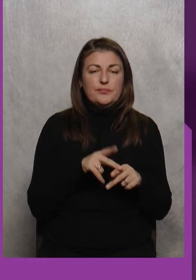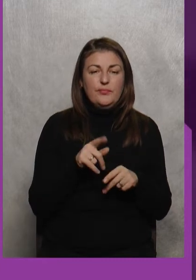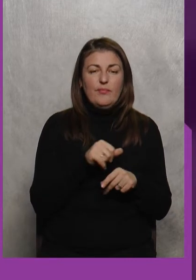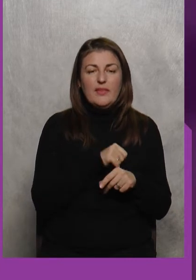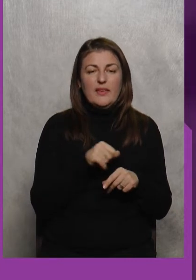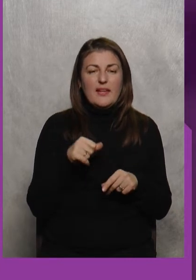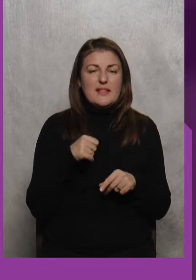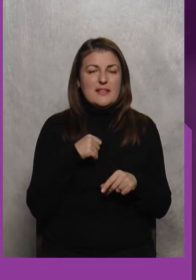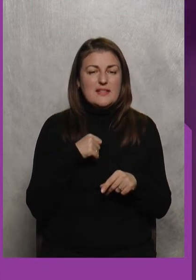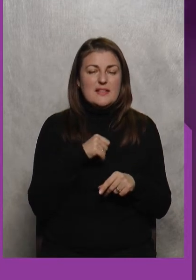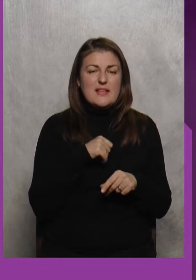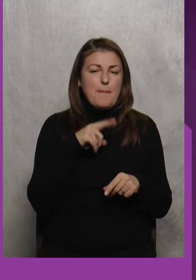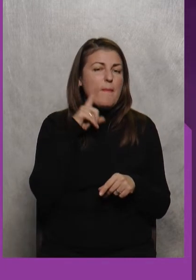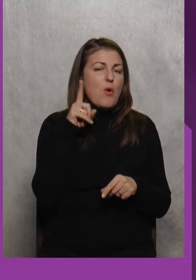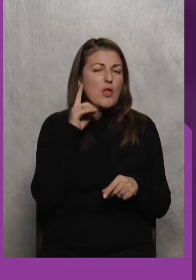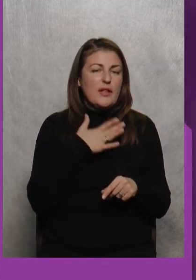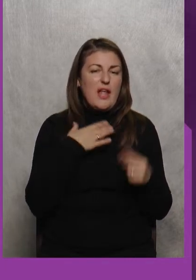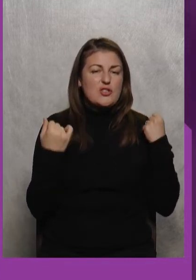молоде Нашого спортсмена Я вважаю Так